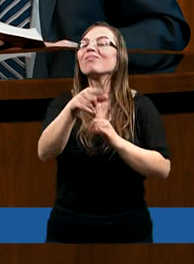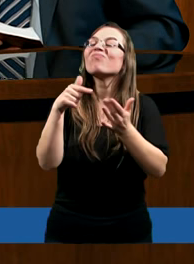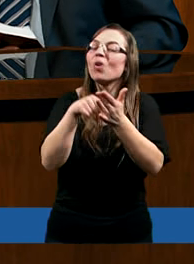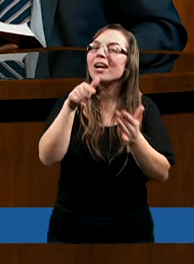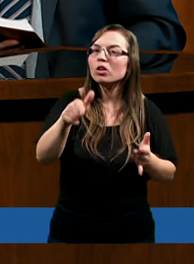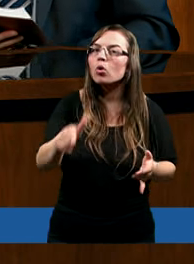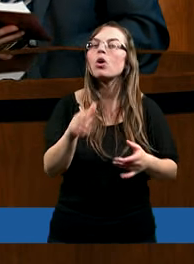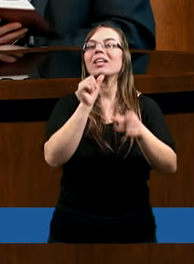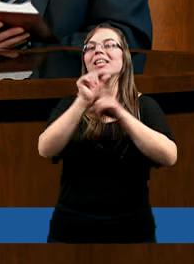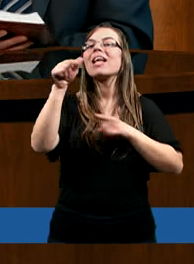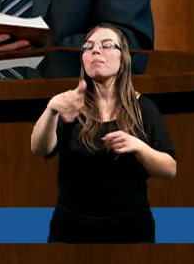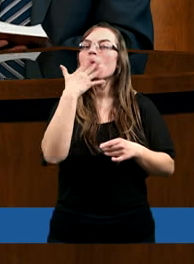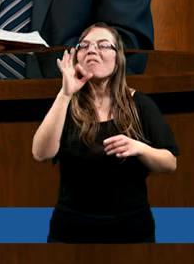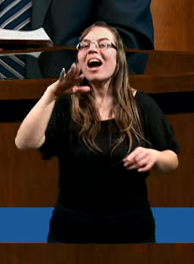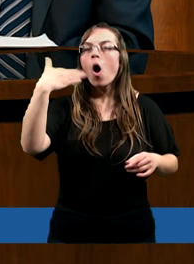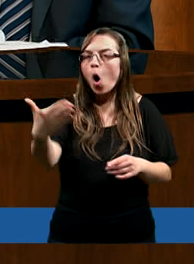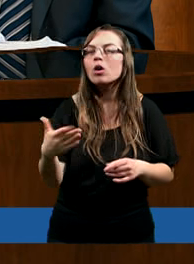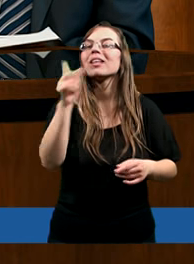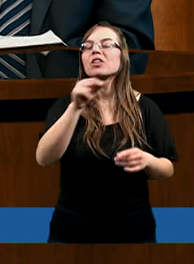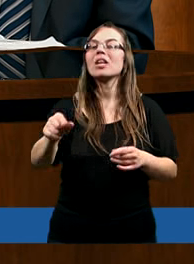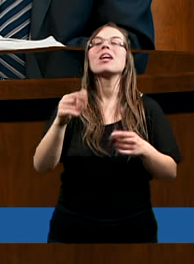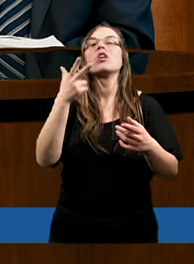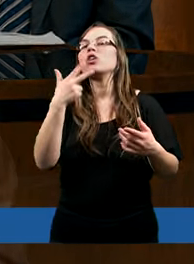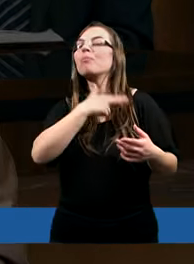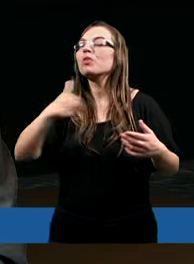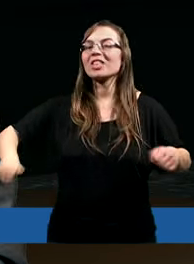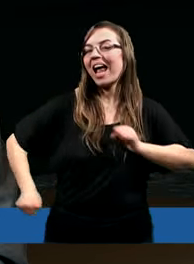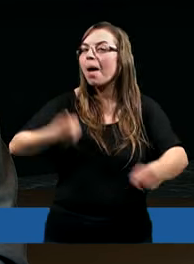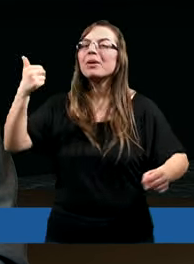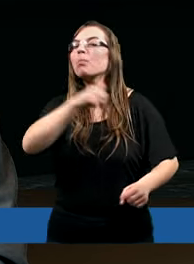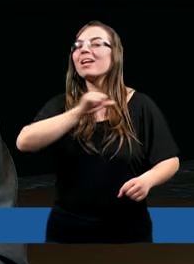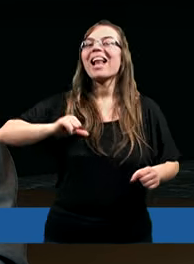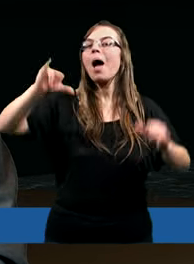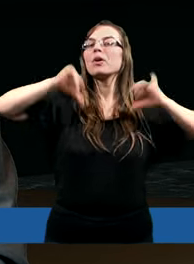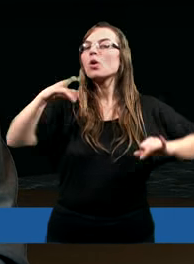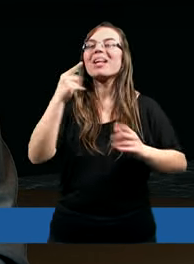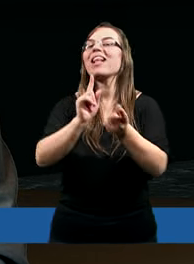właśnie jest mowa o tym, żebyśmy się nie oszukiwali.